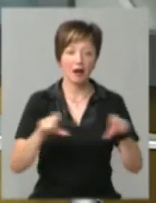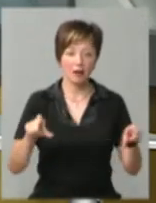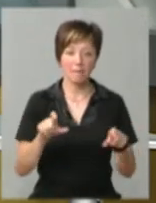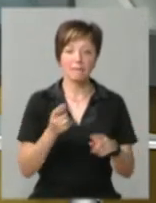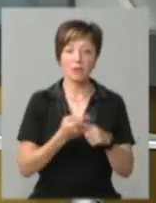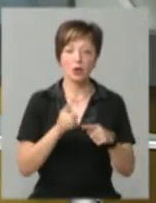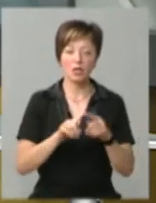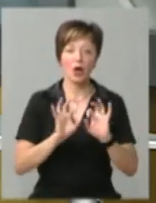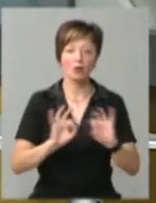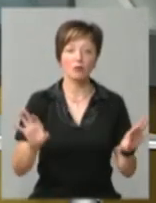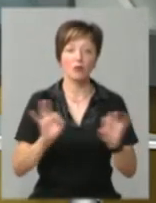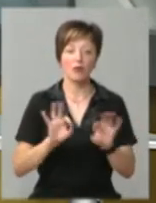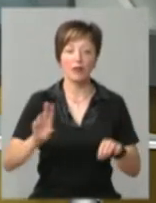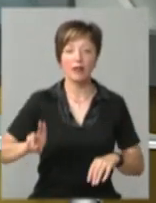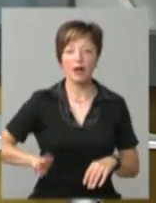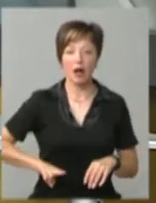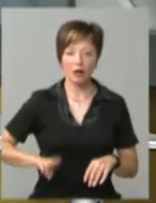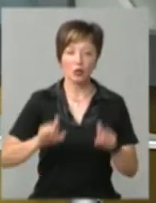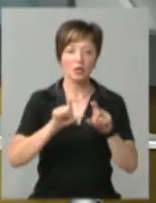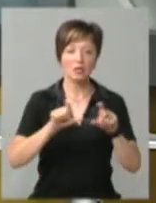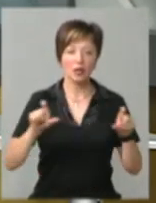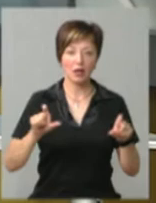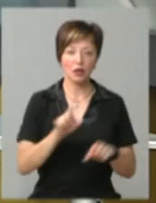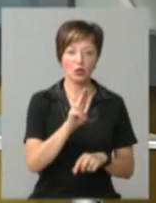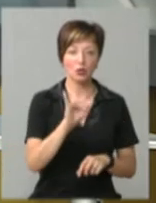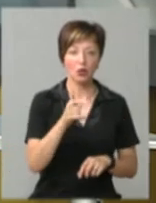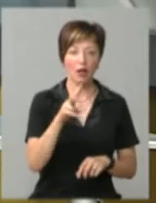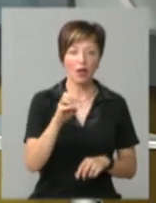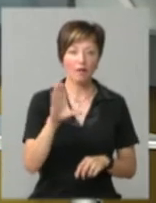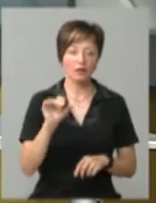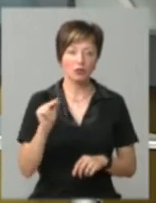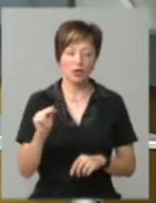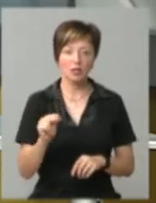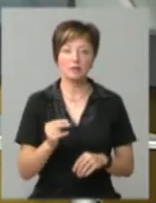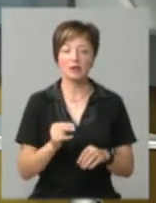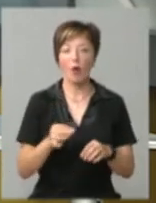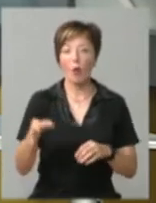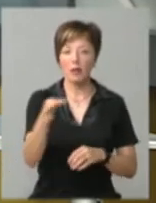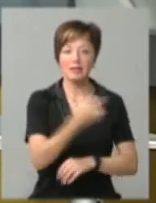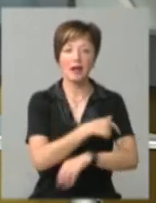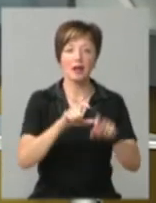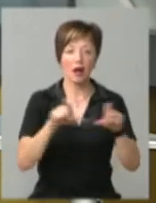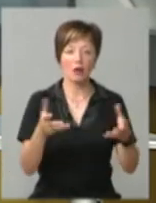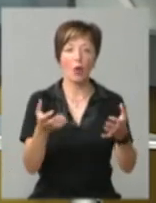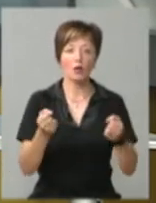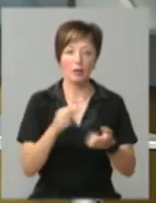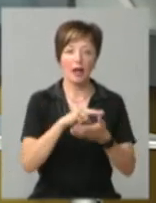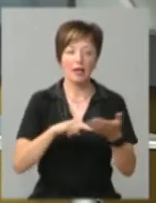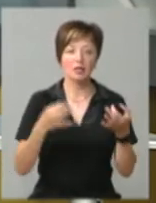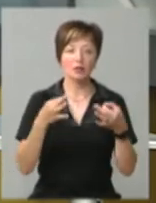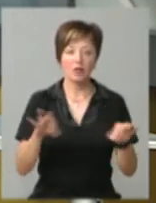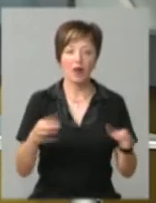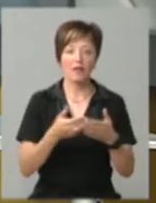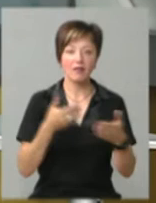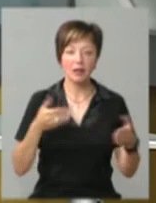кореспондентам Суспільного розповів директор медзакладу Яків Цуглевич. За його словами, обласна лікарня отримала на це ліцензування від